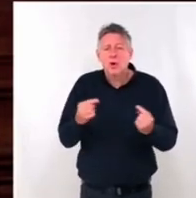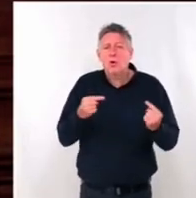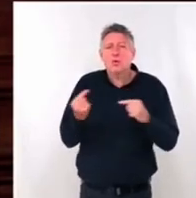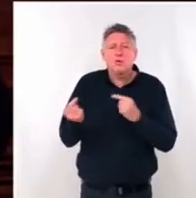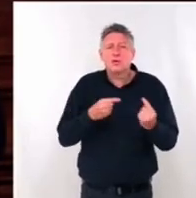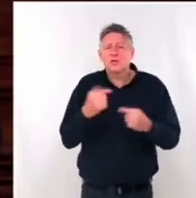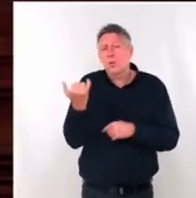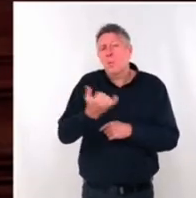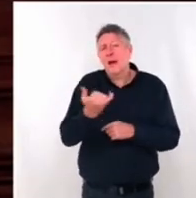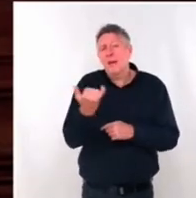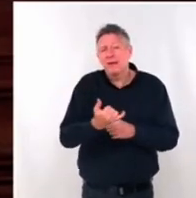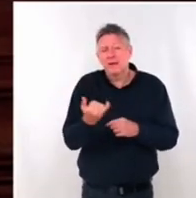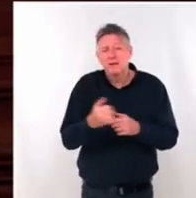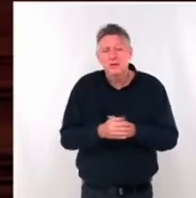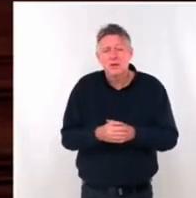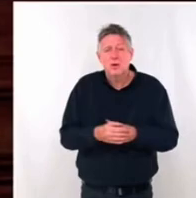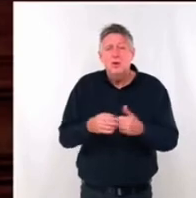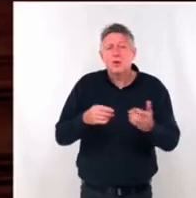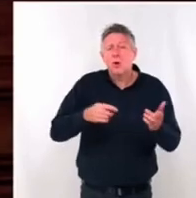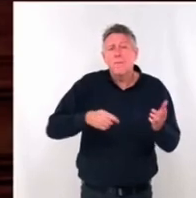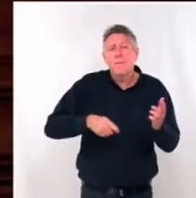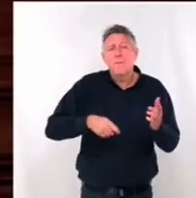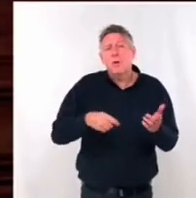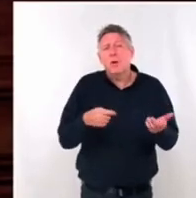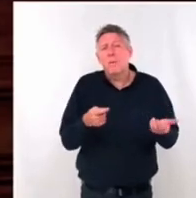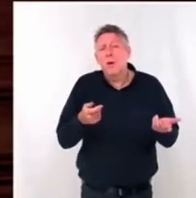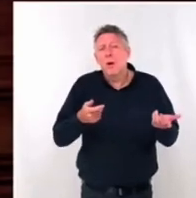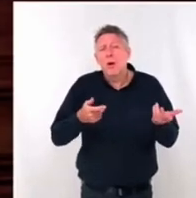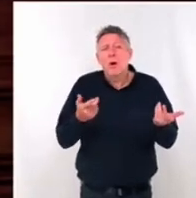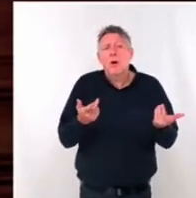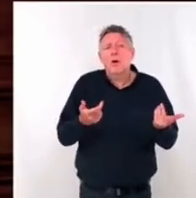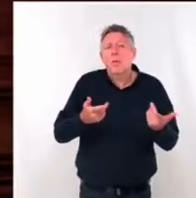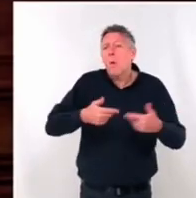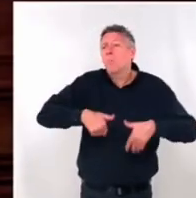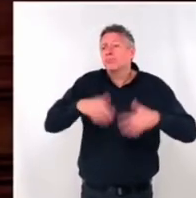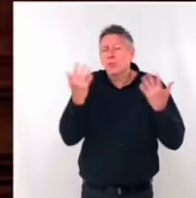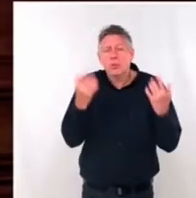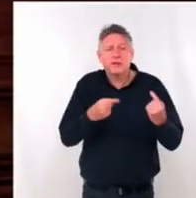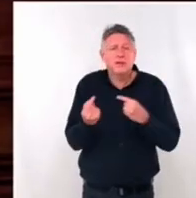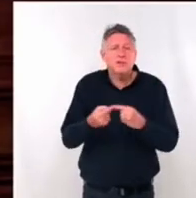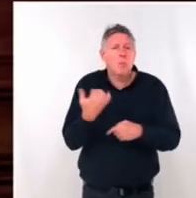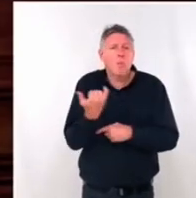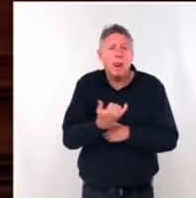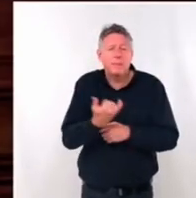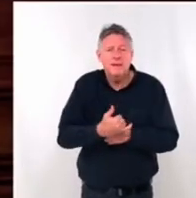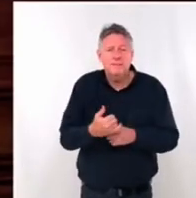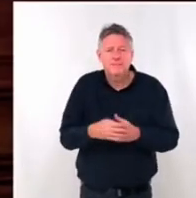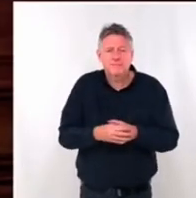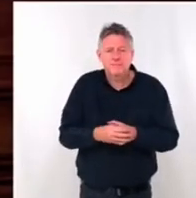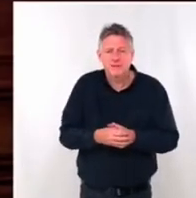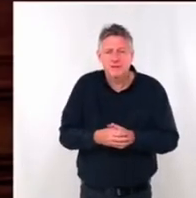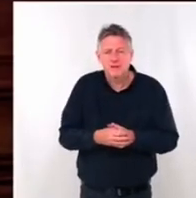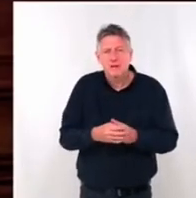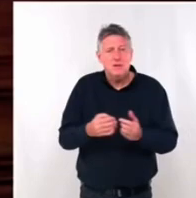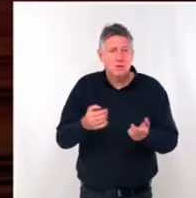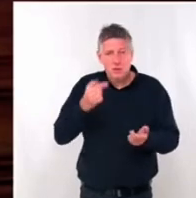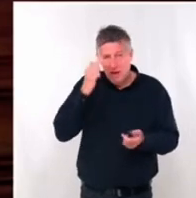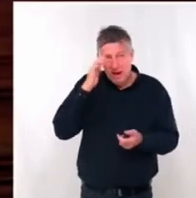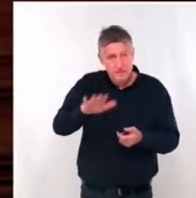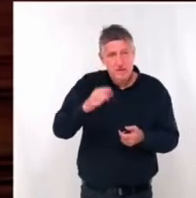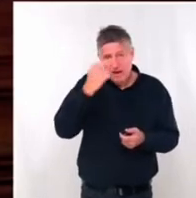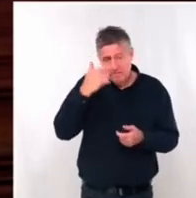nécessaire. Comme c de la peinture jaune, c'est temporaire, la concertation n'est pas nécessaire. Nous n'avons vraiment pas la même conception